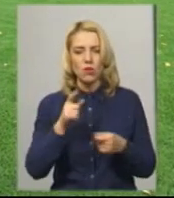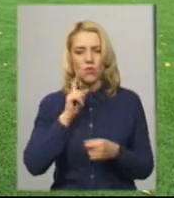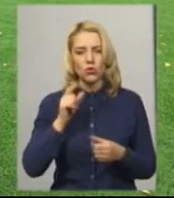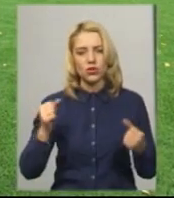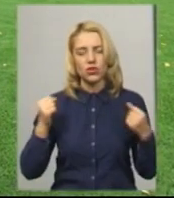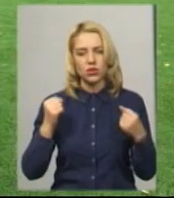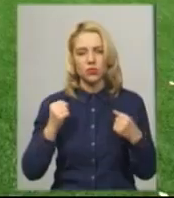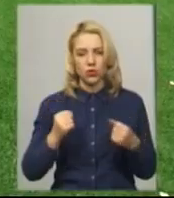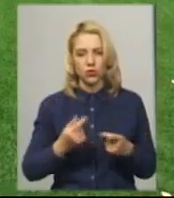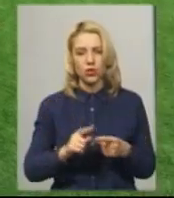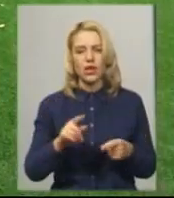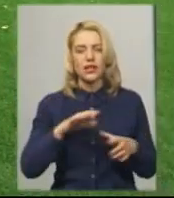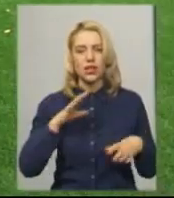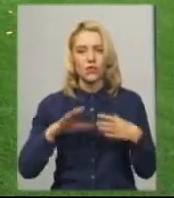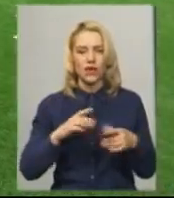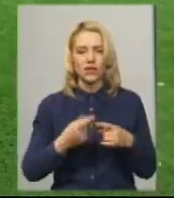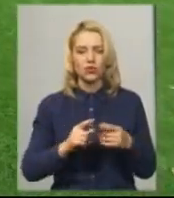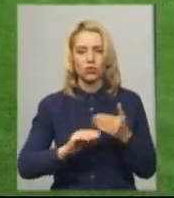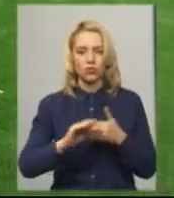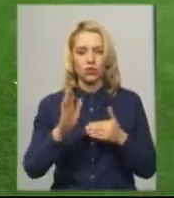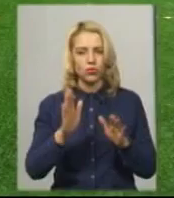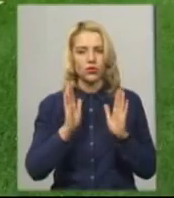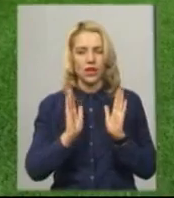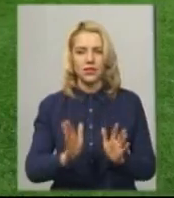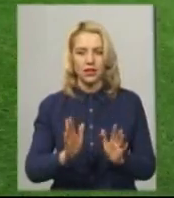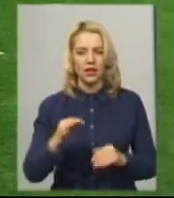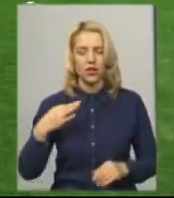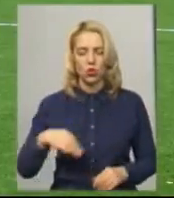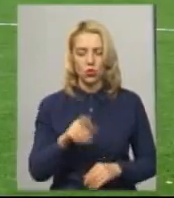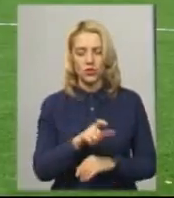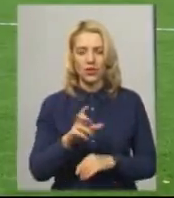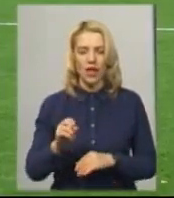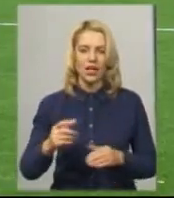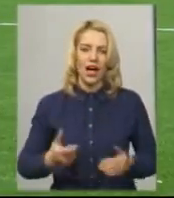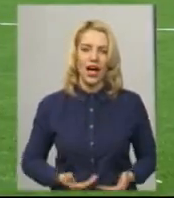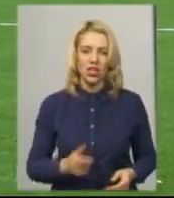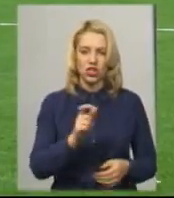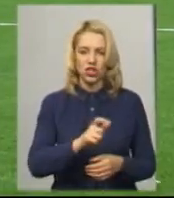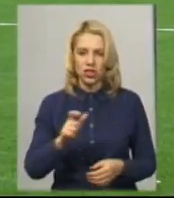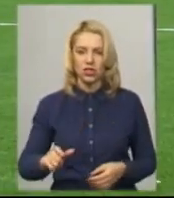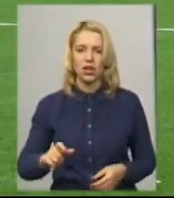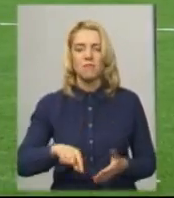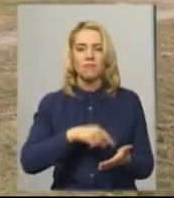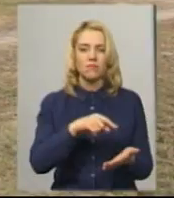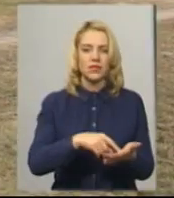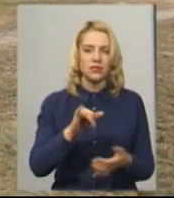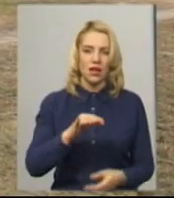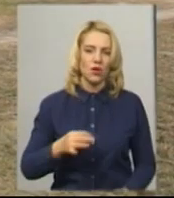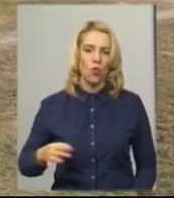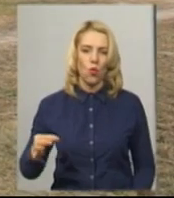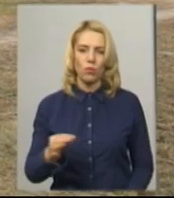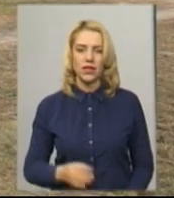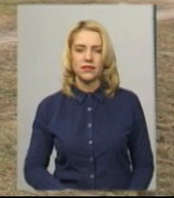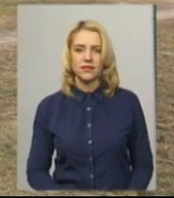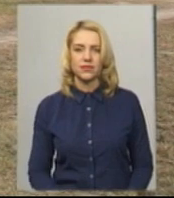міської ради Сергій Ремез. Тренуватись на полі будуть не тільки курсанти, а й жителі міста та області. Катерина Шевчук, Іван Мовчан, новини на Суспільному,